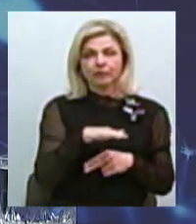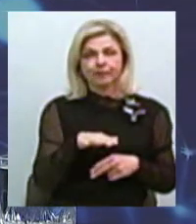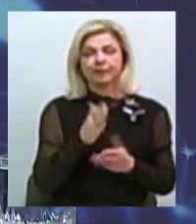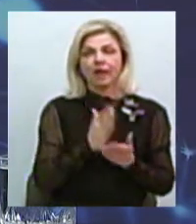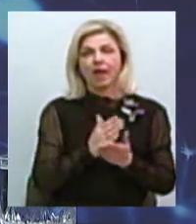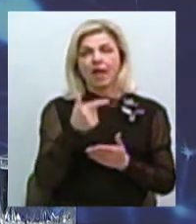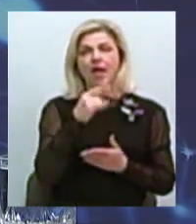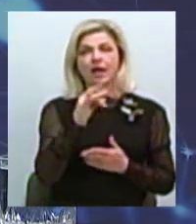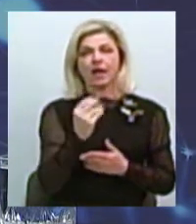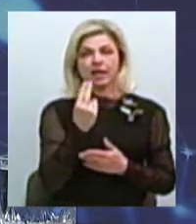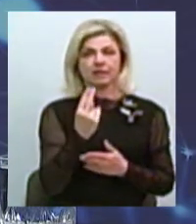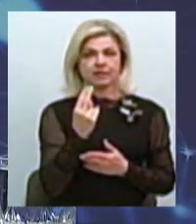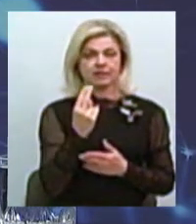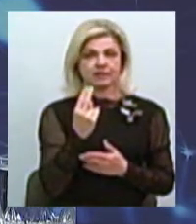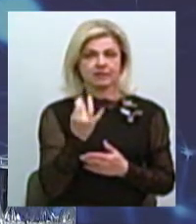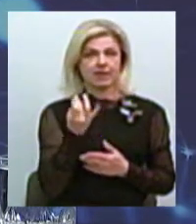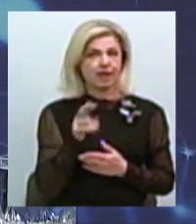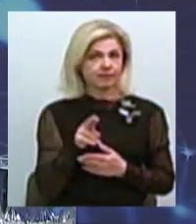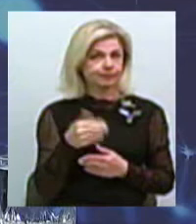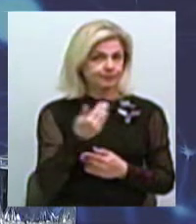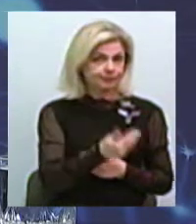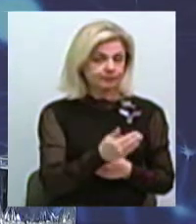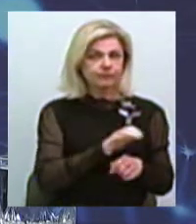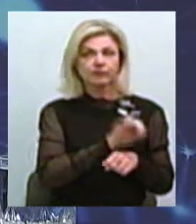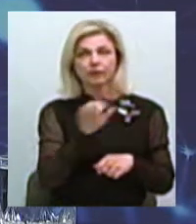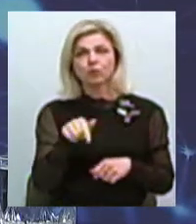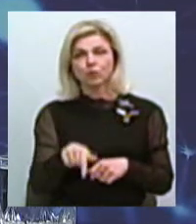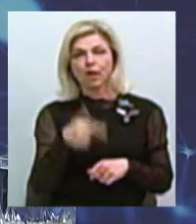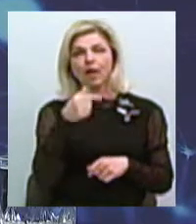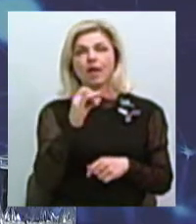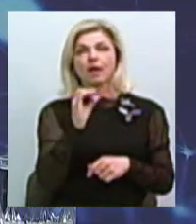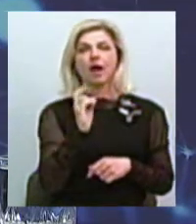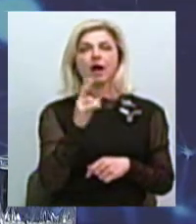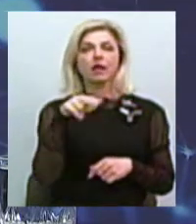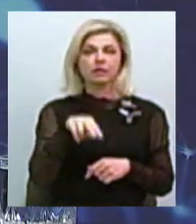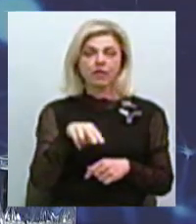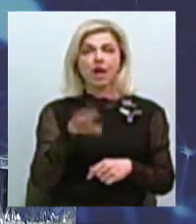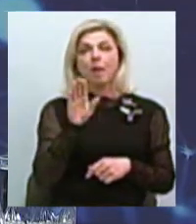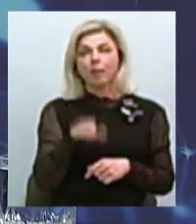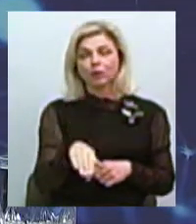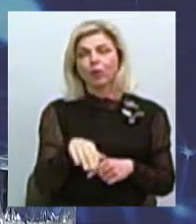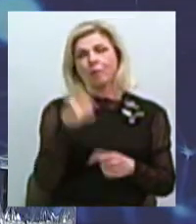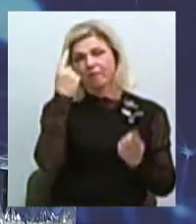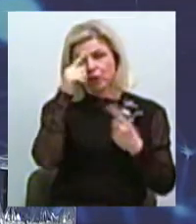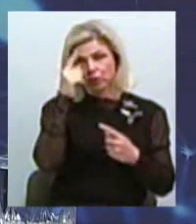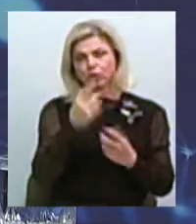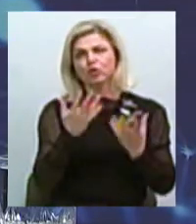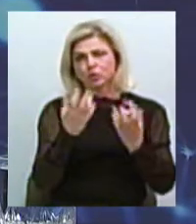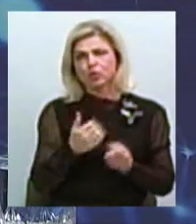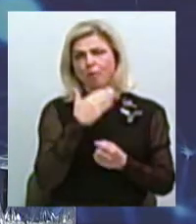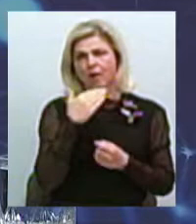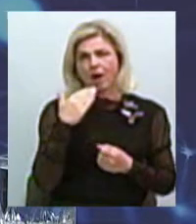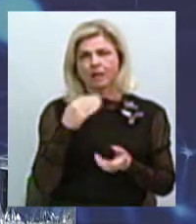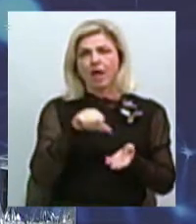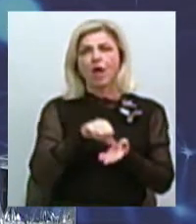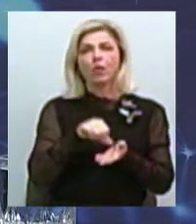грецька. Направили сюди Геракла. Потім придумали ще дуже велику кількість героїв,